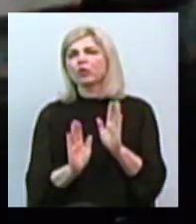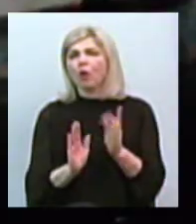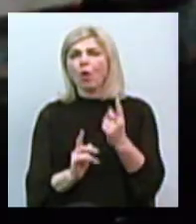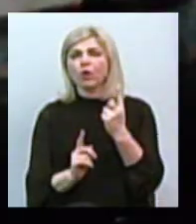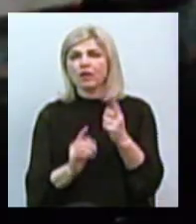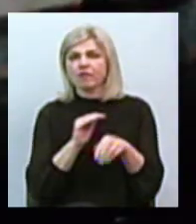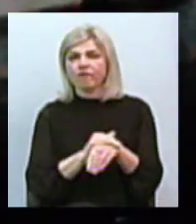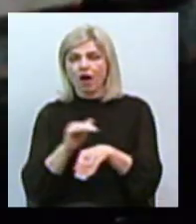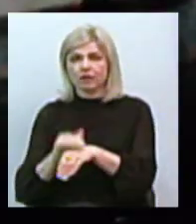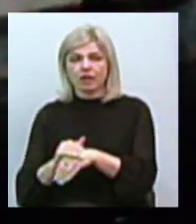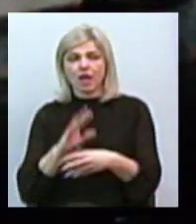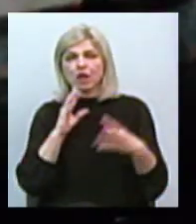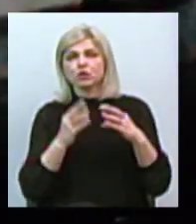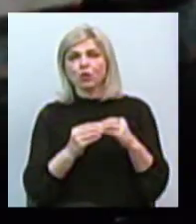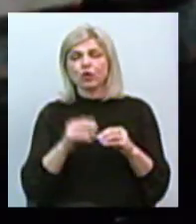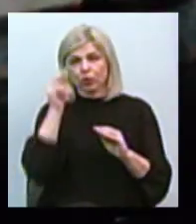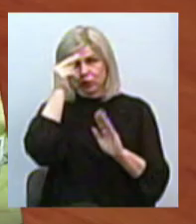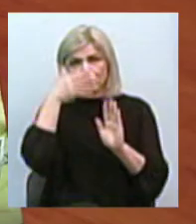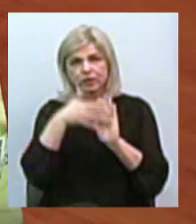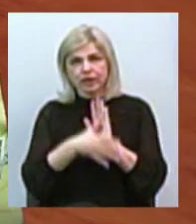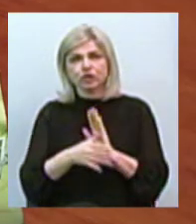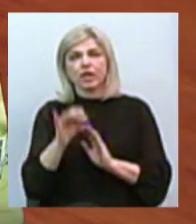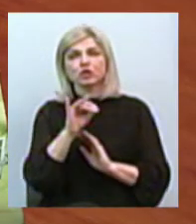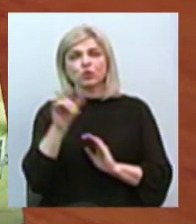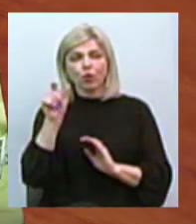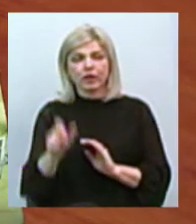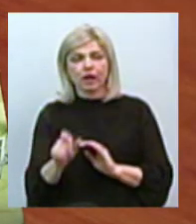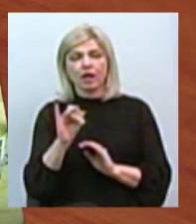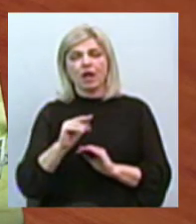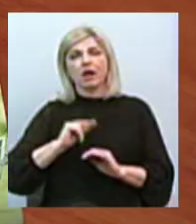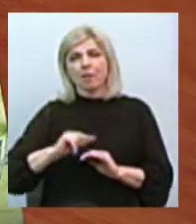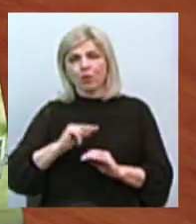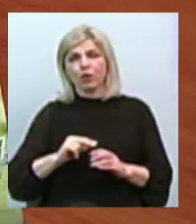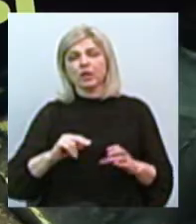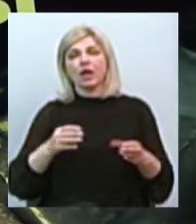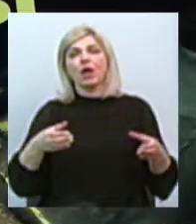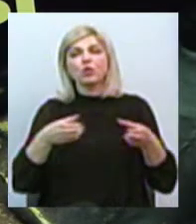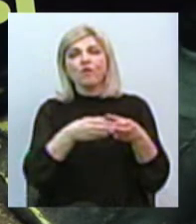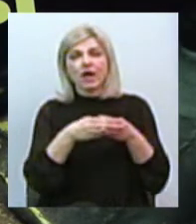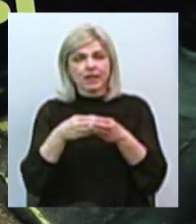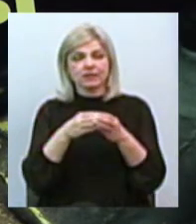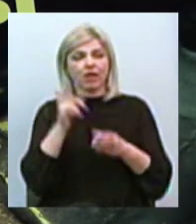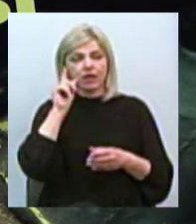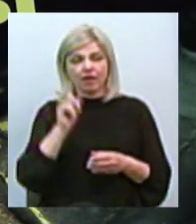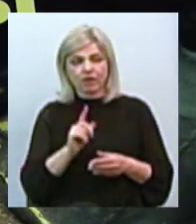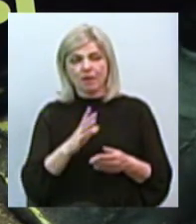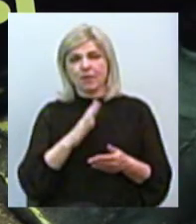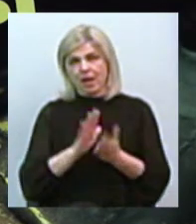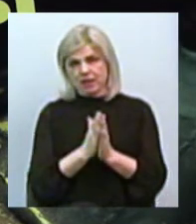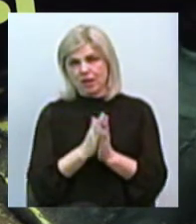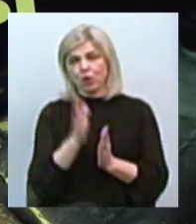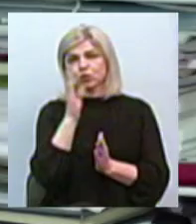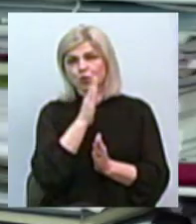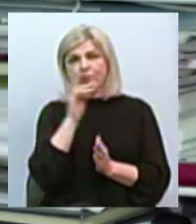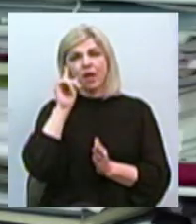Результатом досліджень історика, архівних працівників та членів Миколаївського товариства євреїв стала книга «Судьби євреїв